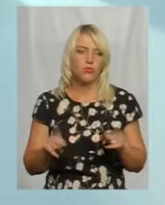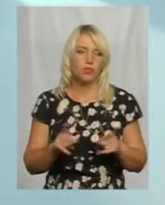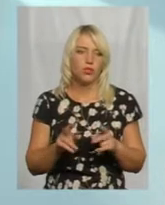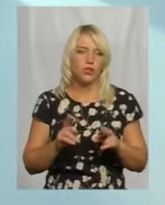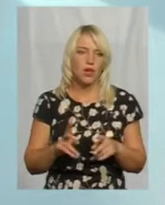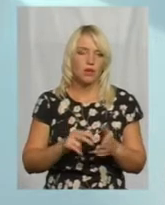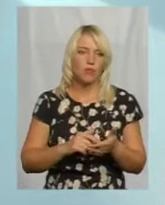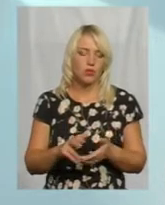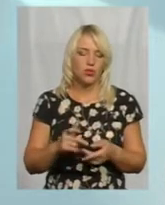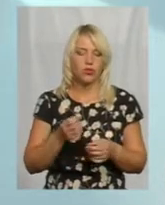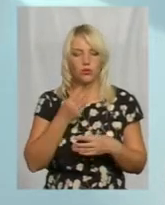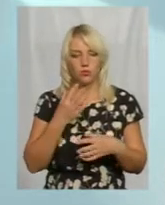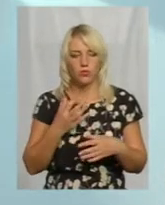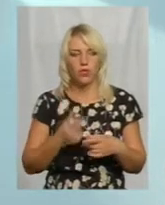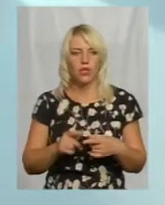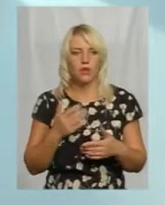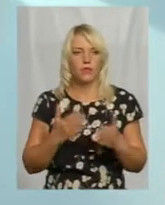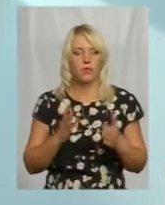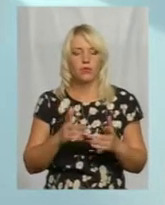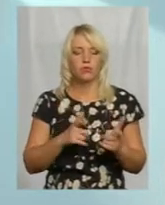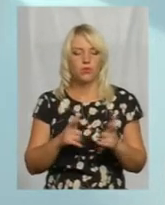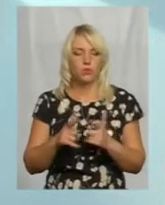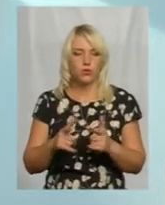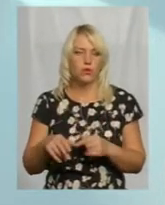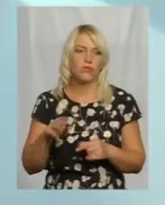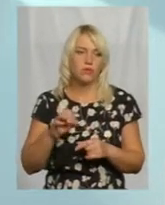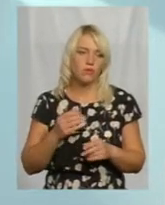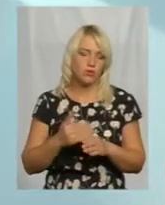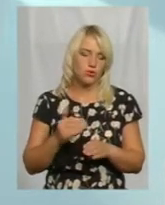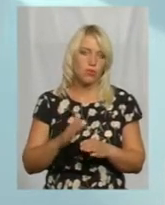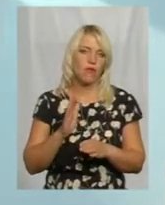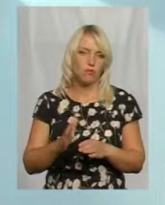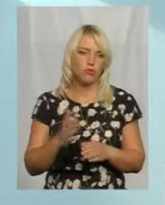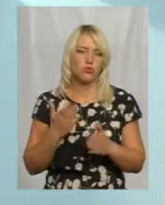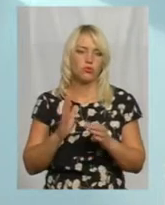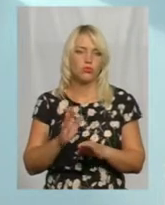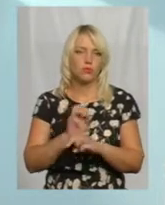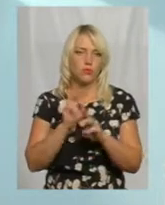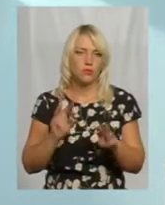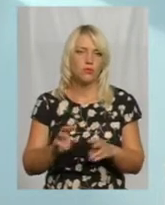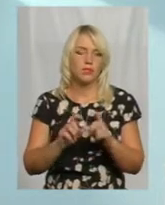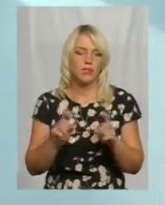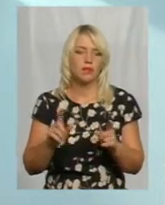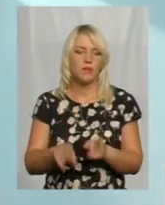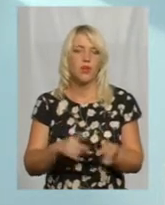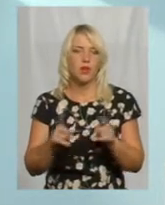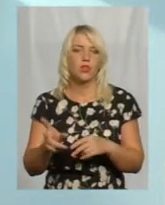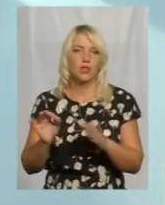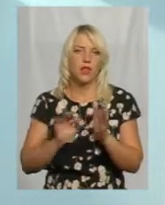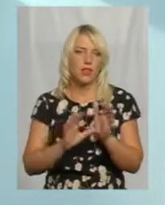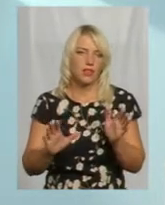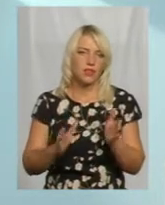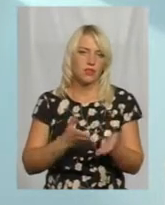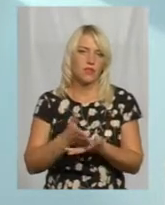прийде добре зазначений підручник, буде підготовлений, поступово будуть, якщо буде забезпечено заклад, переходити на електронні версії.